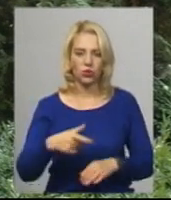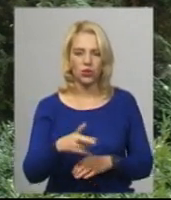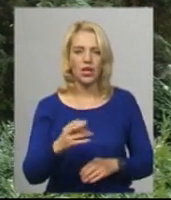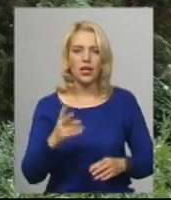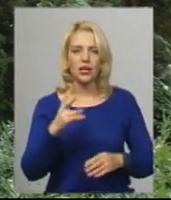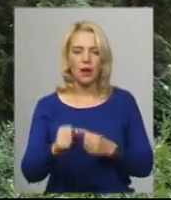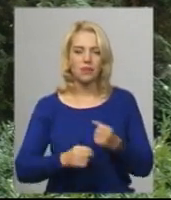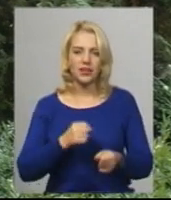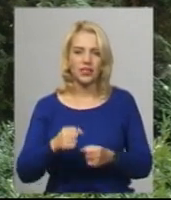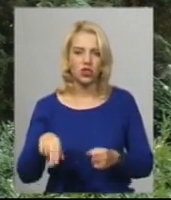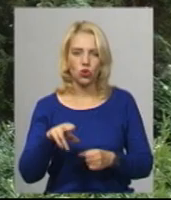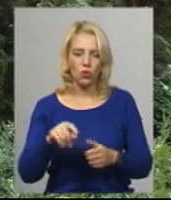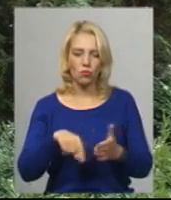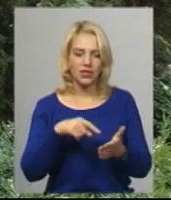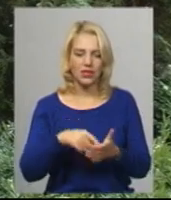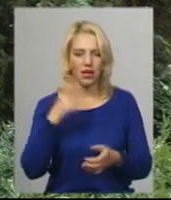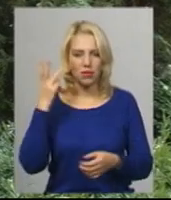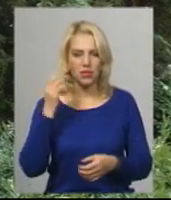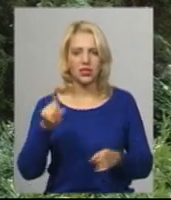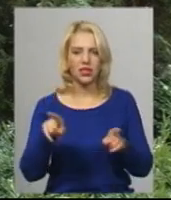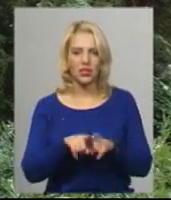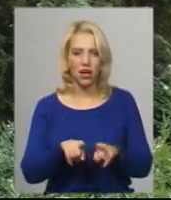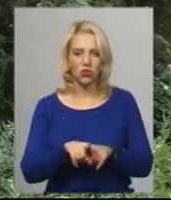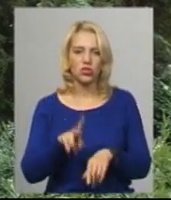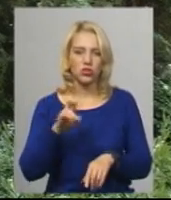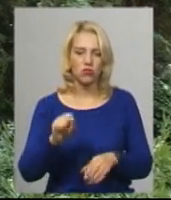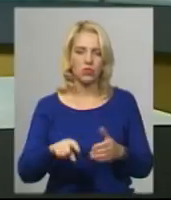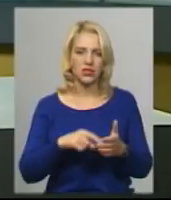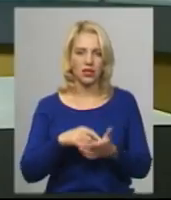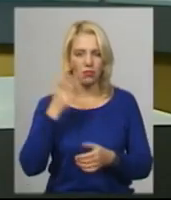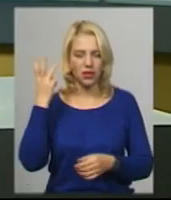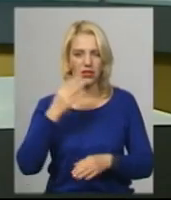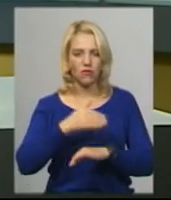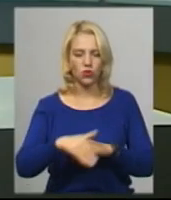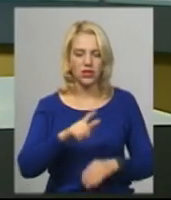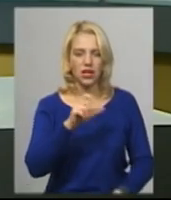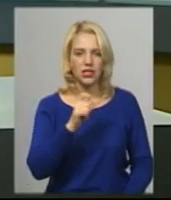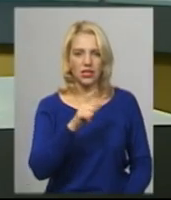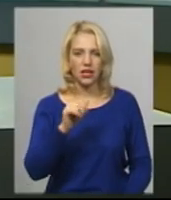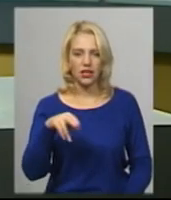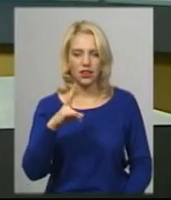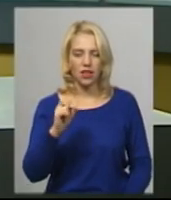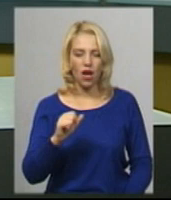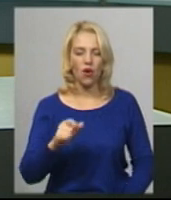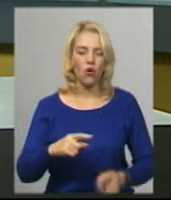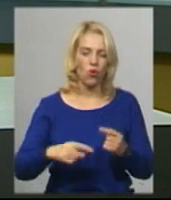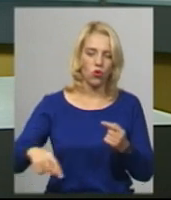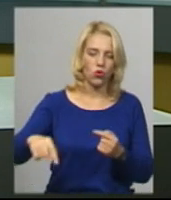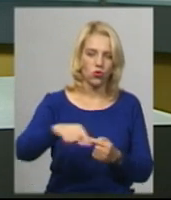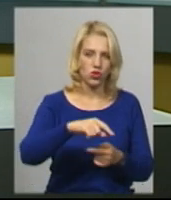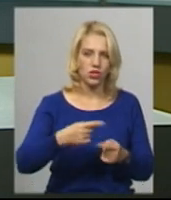Хмельницького, а також у місті Хмельницькому на вулиці Західна Окружна. Нагадаю, за перевищення швидкості